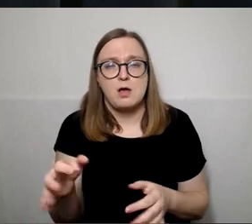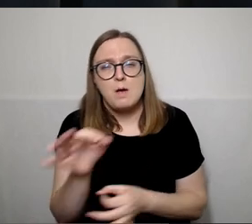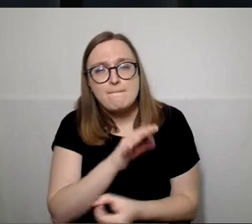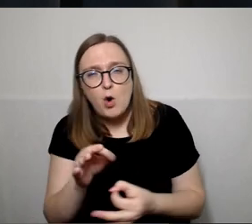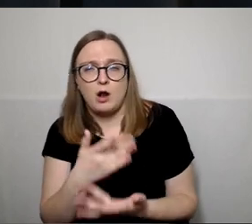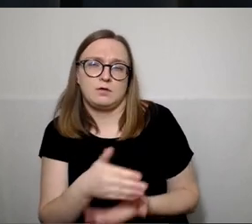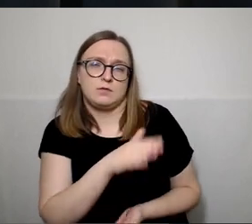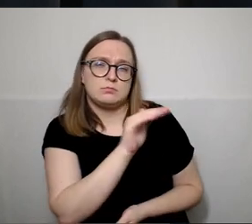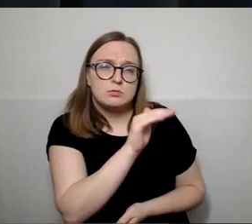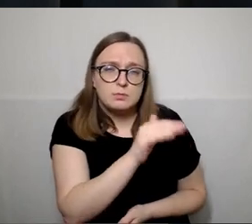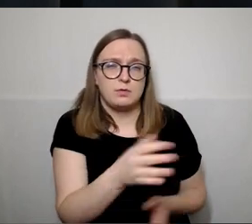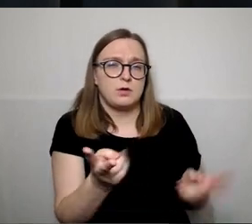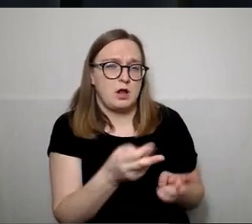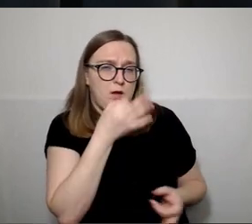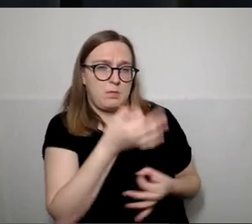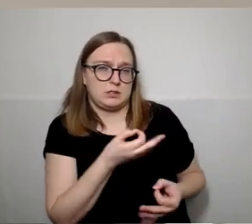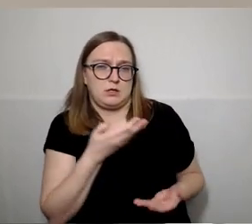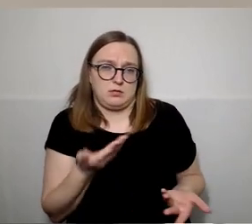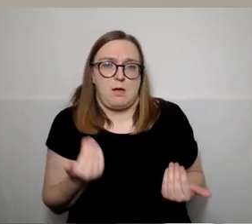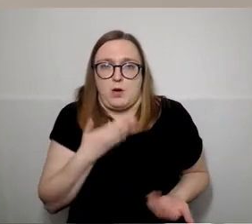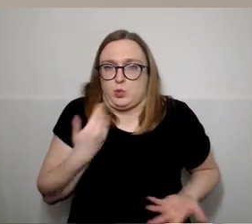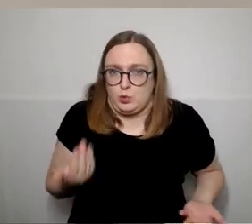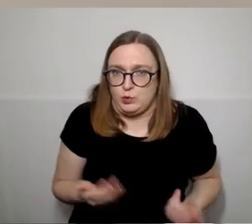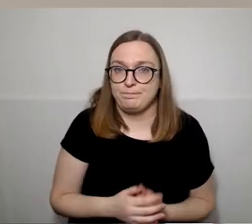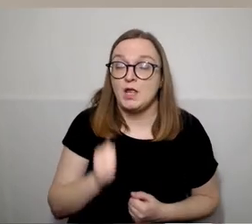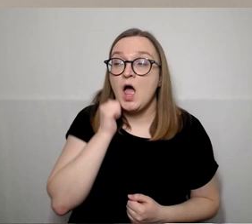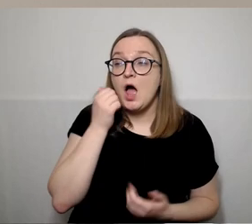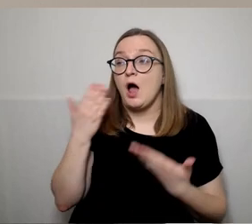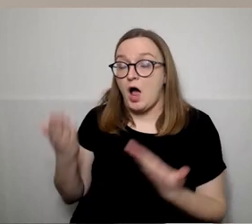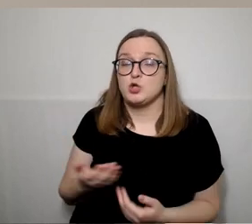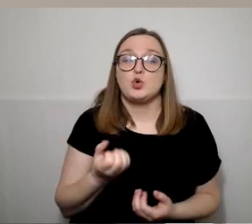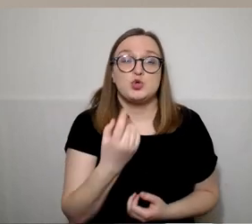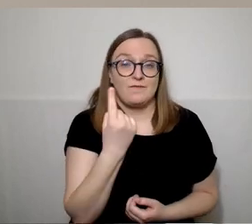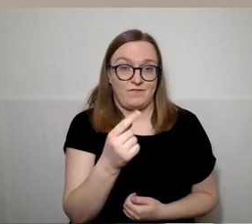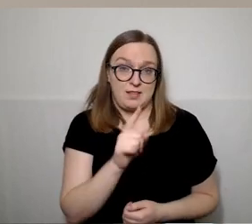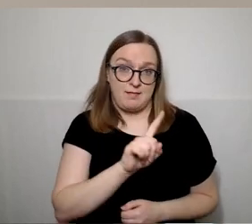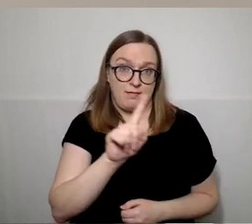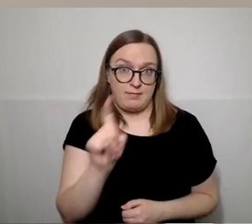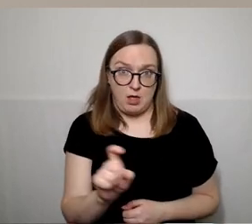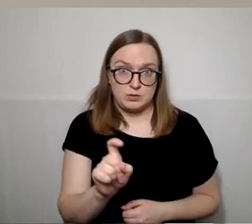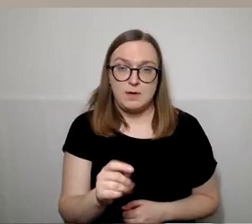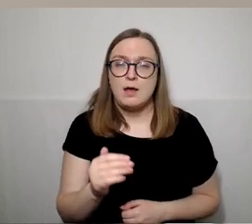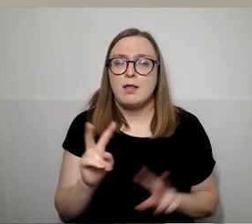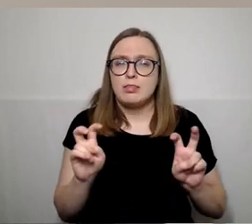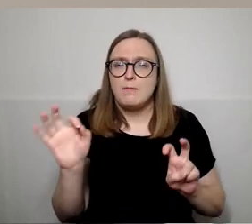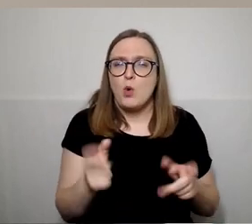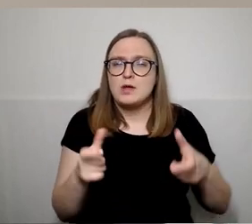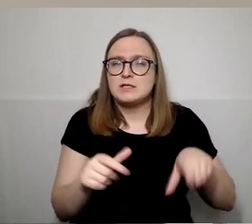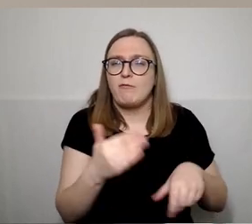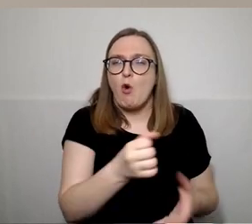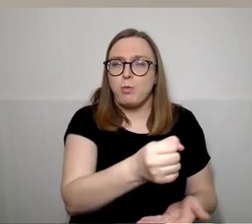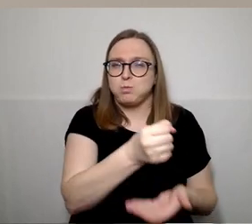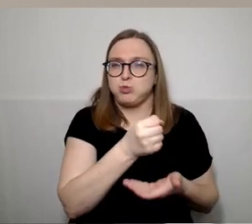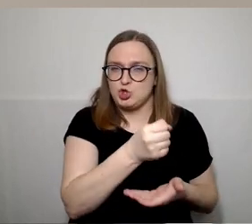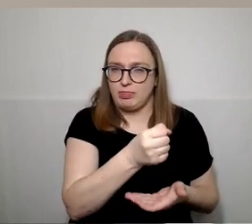didesnių ar mažesnių įgyvendimų. Ačiū. Dar vienas klausimas. Pakalbėkime apie savivaldybės biudžetą. Ar